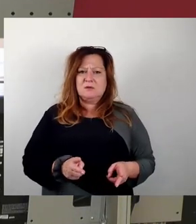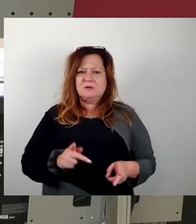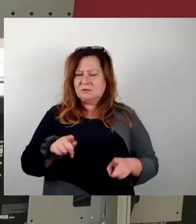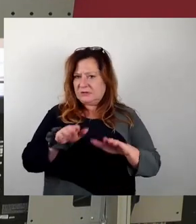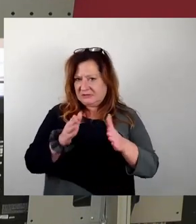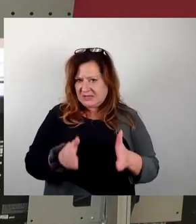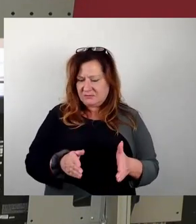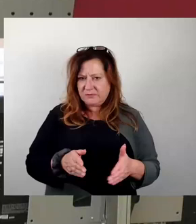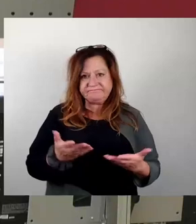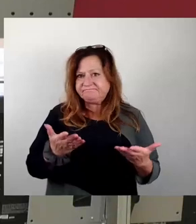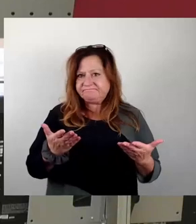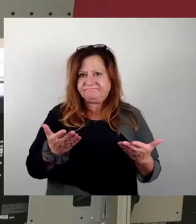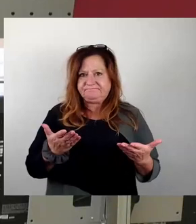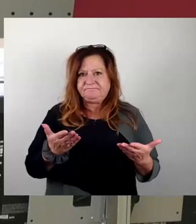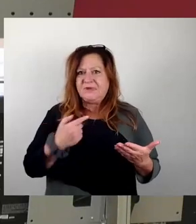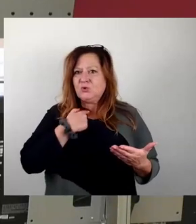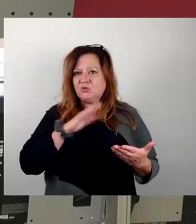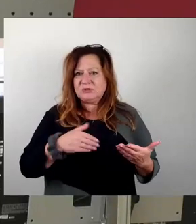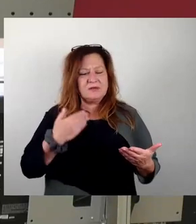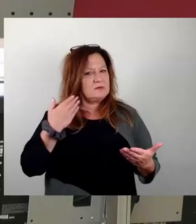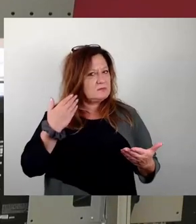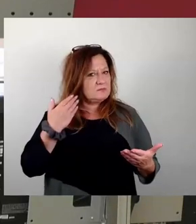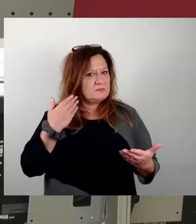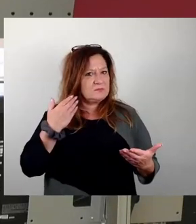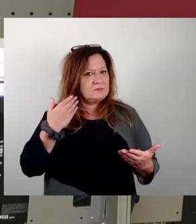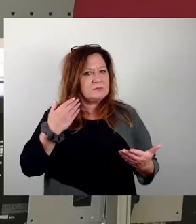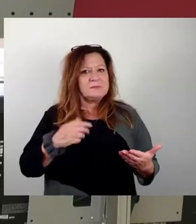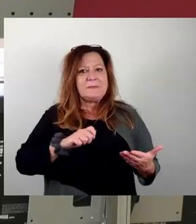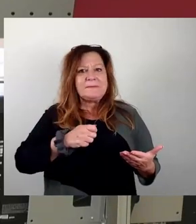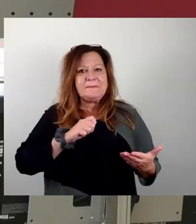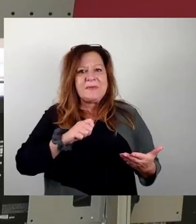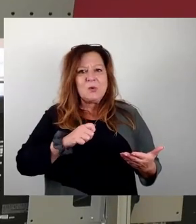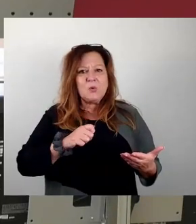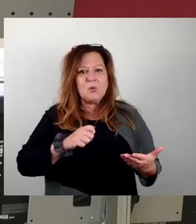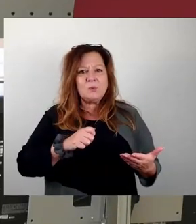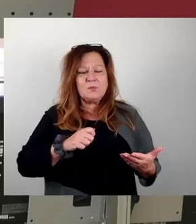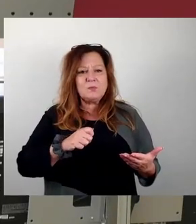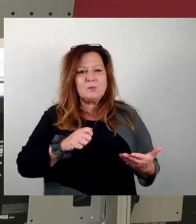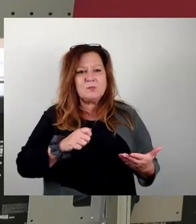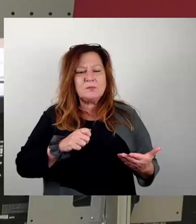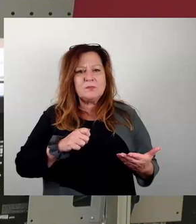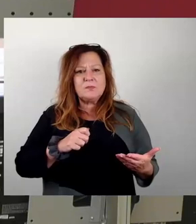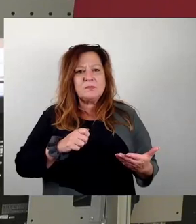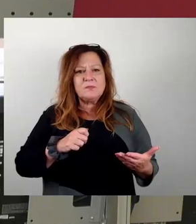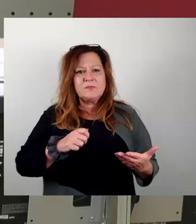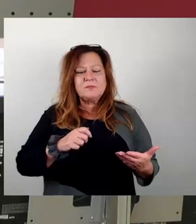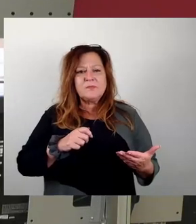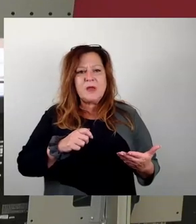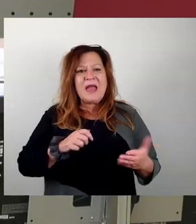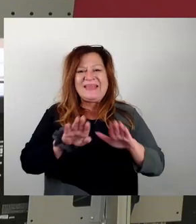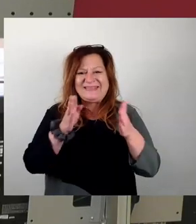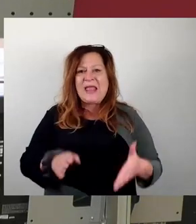unmittelbar errichtet für die Gefallenen der eigenen Armee als Siegesdenkmal. Und